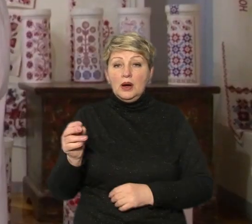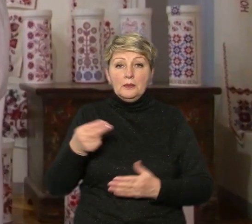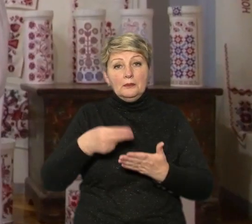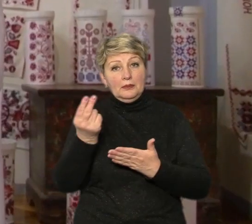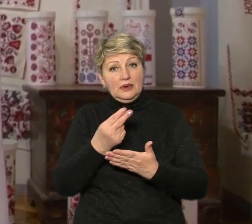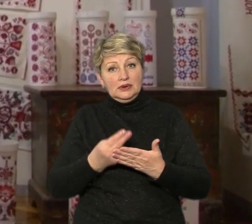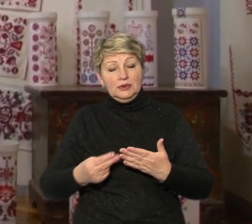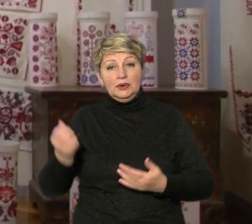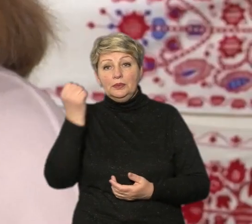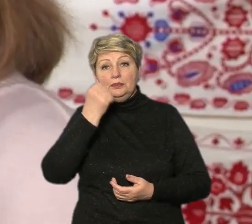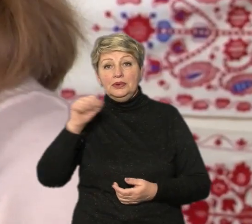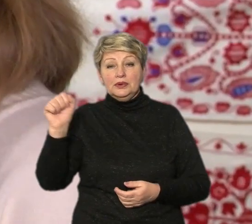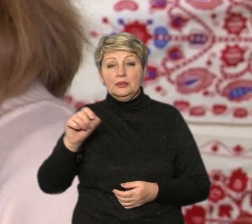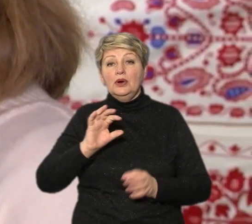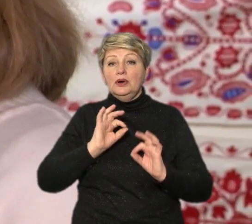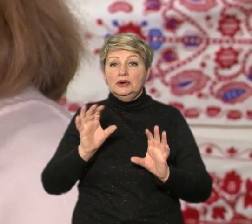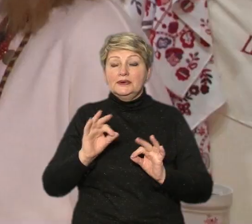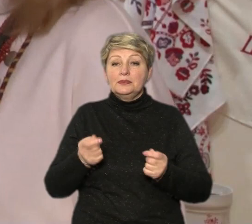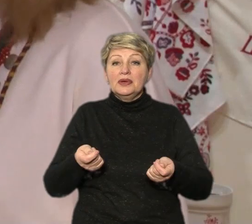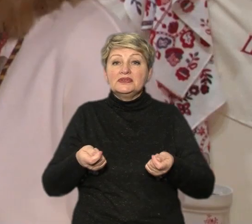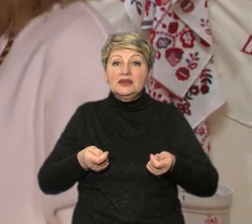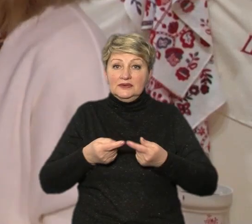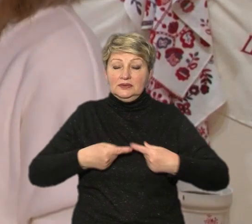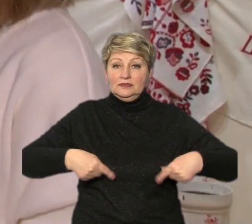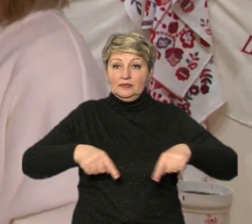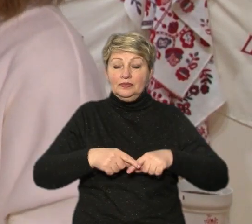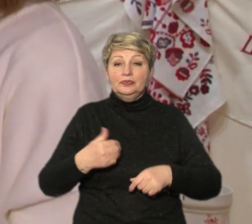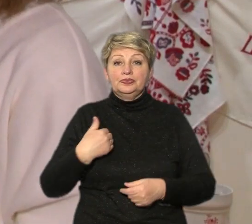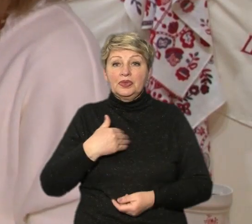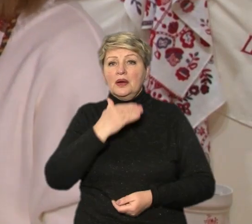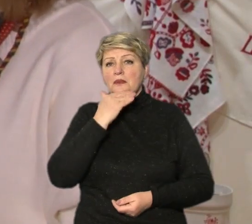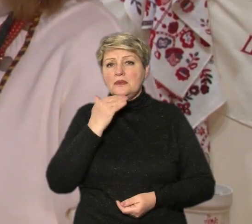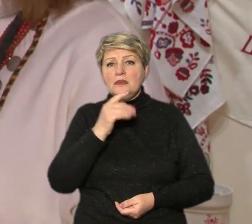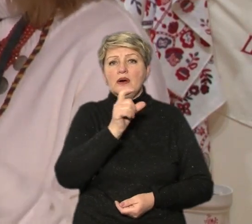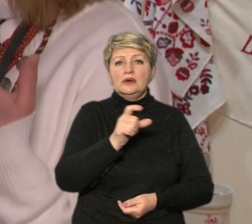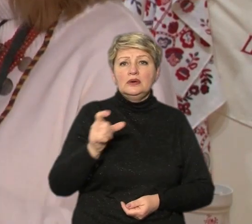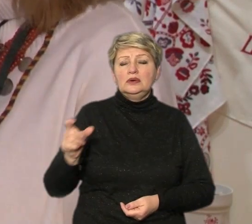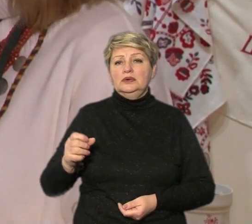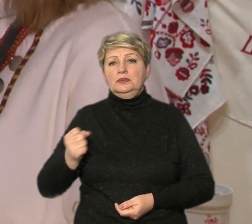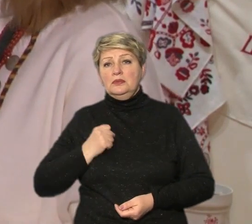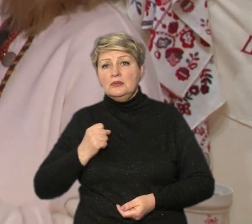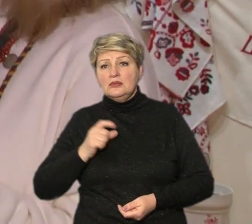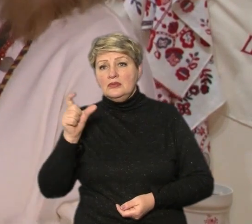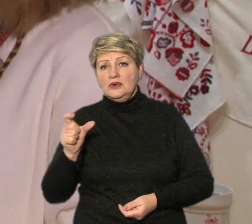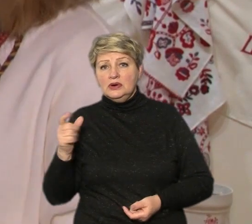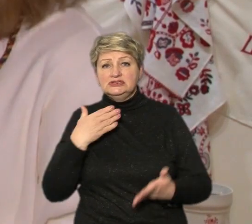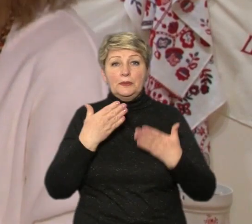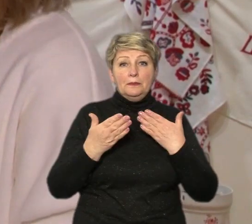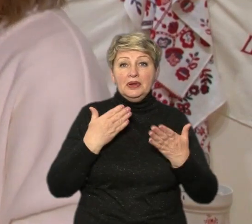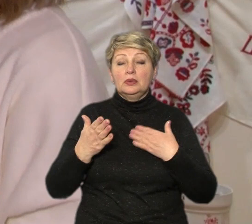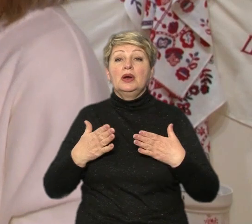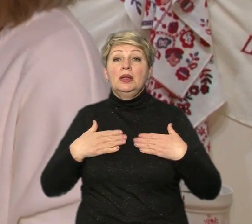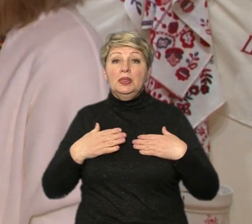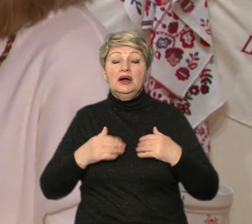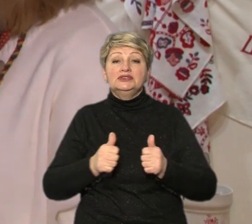завідувачка відділу етнології Вікторія Наумчук. Я з багатьма спілкуюся з солдатами, з військовими, та й наші колеги,